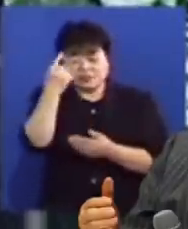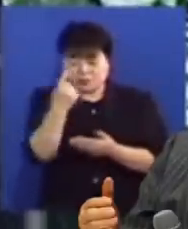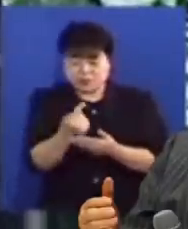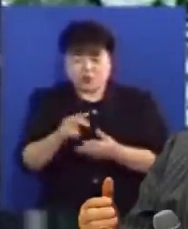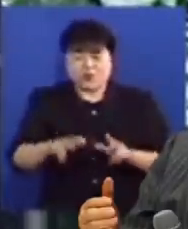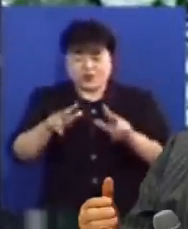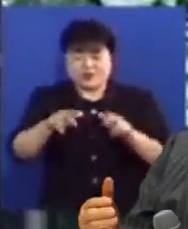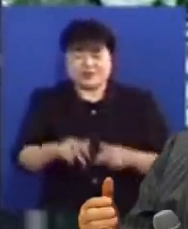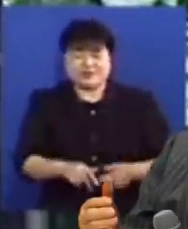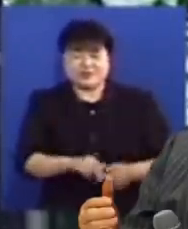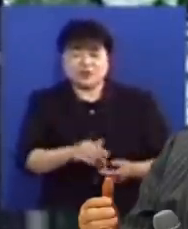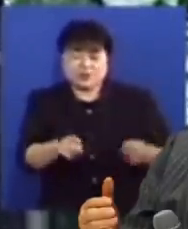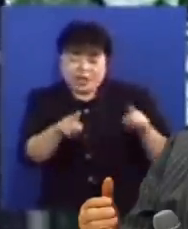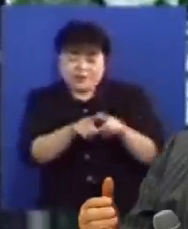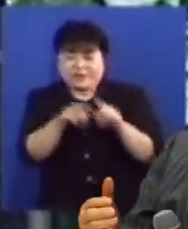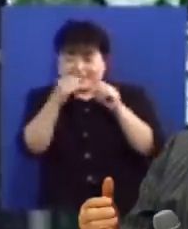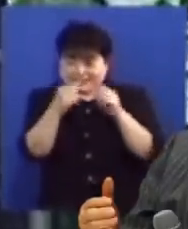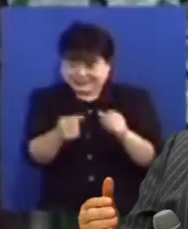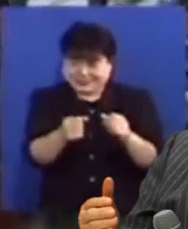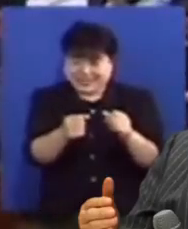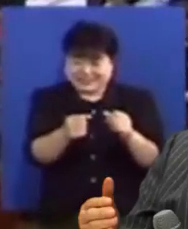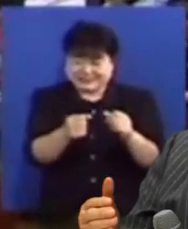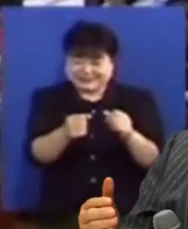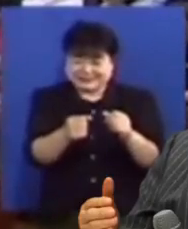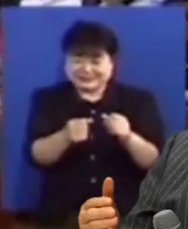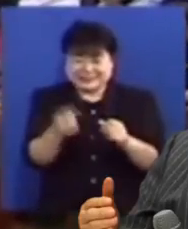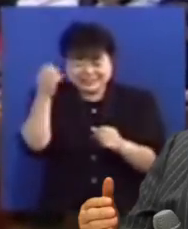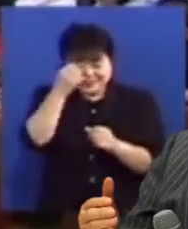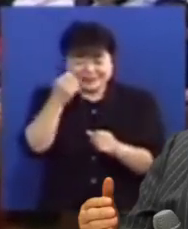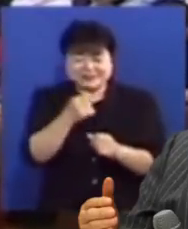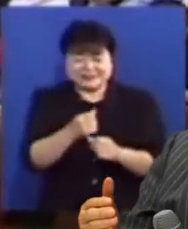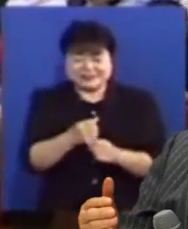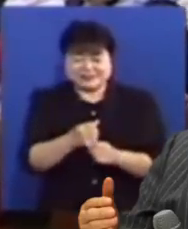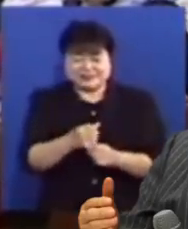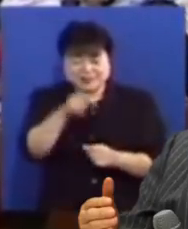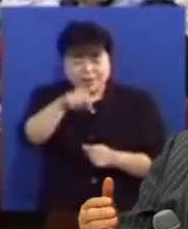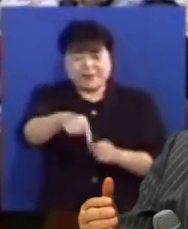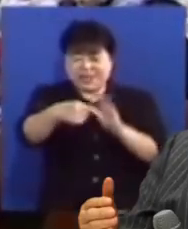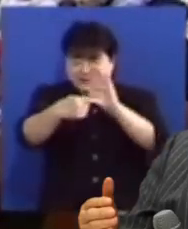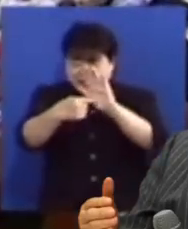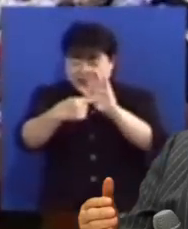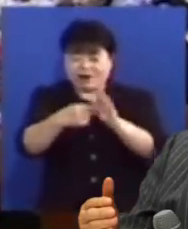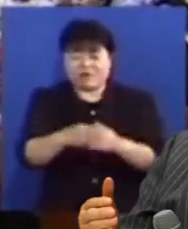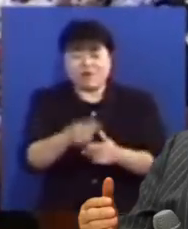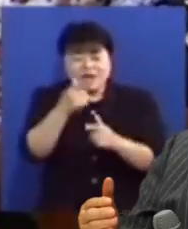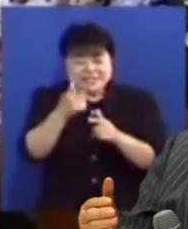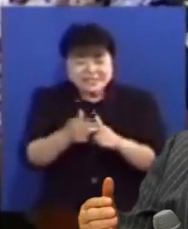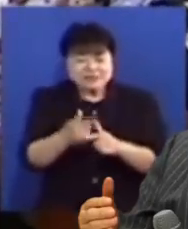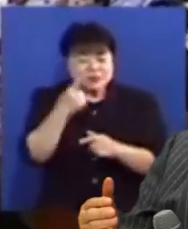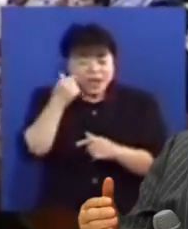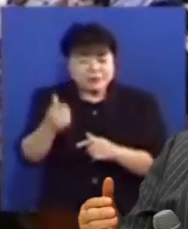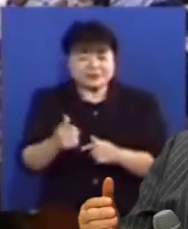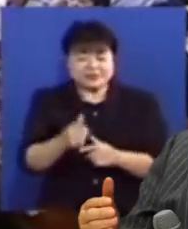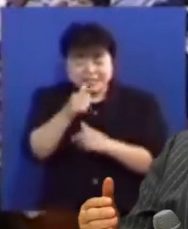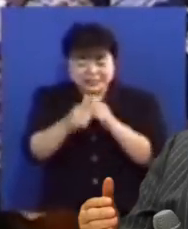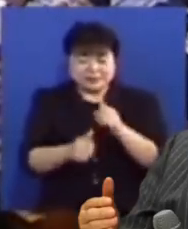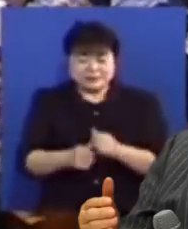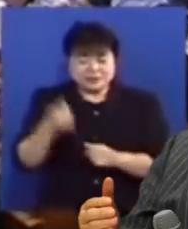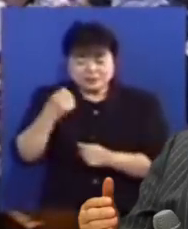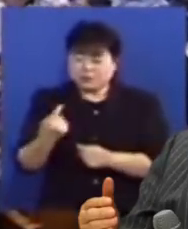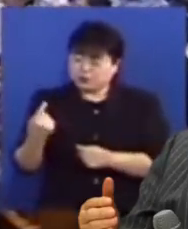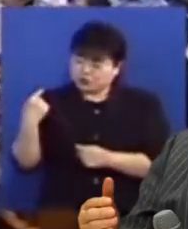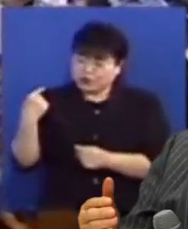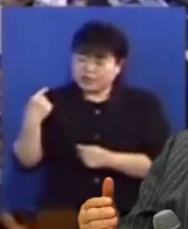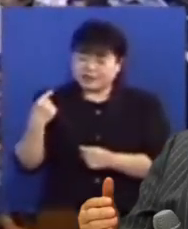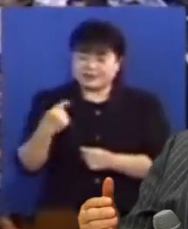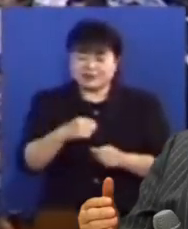오늘 이 자리에 여러분과 같이 계십니다 우리는 성령님이 전면에 나타나시고 예수님과 아버지 하나님은 성령 뒤에서